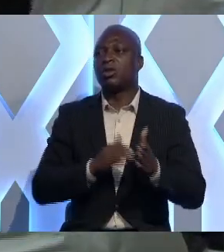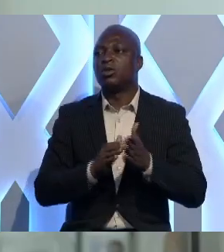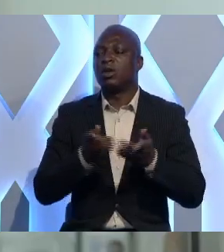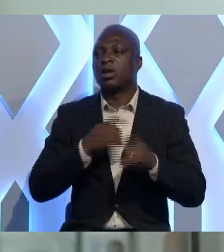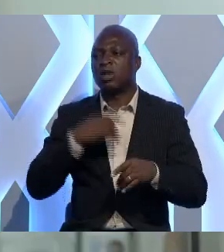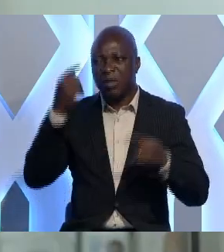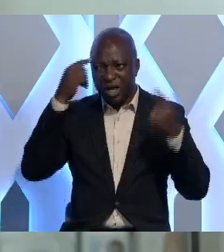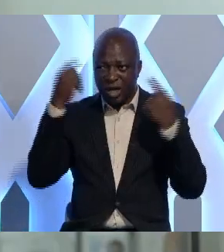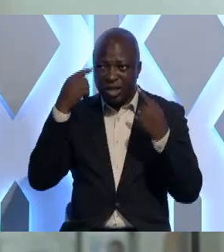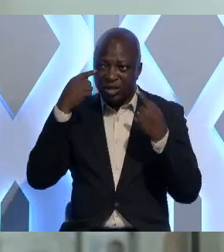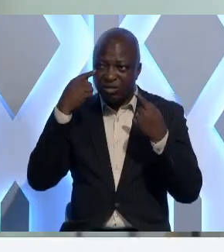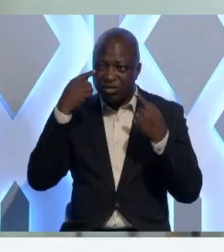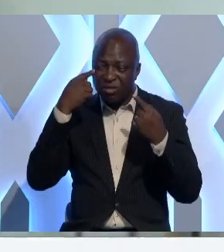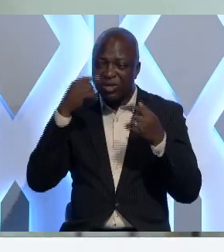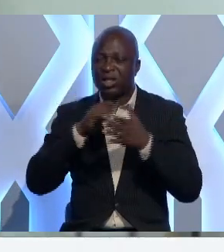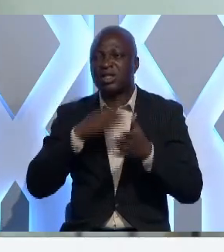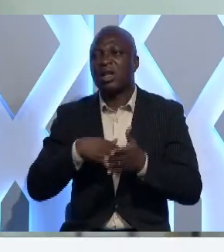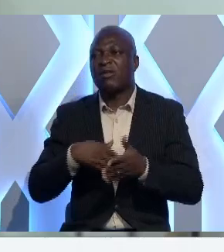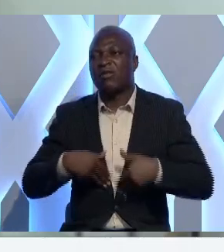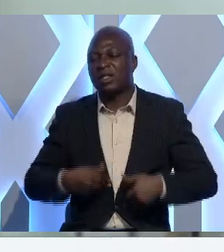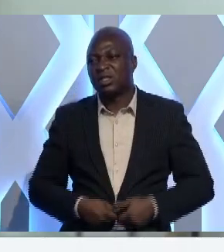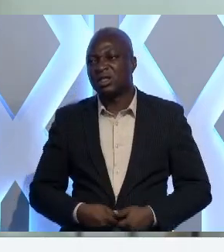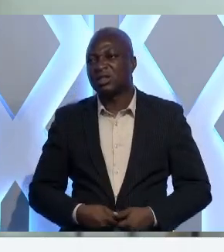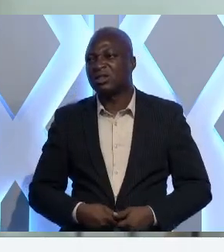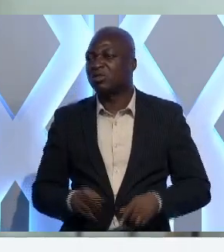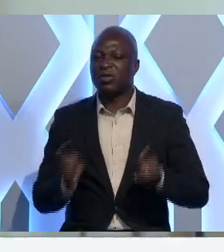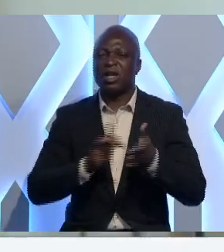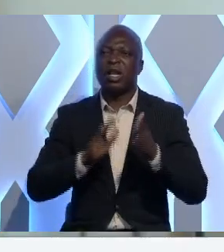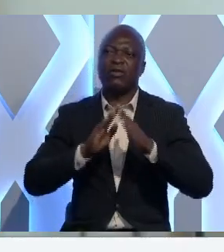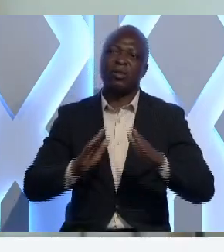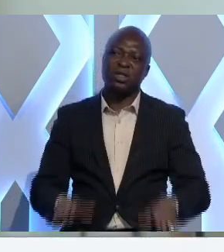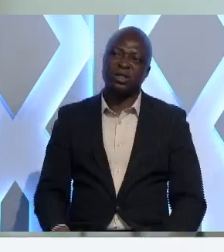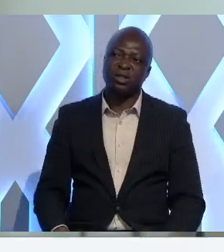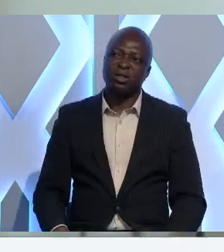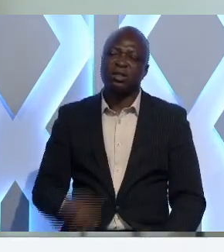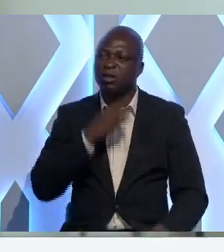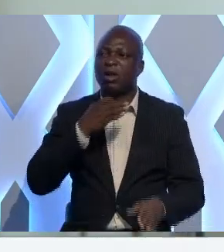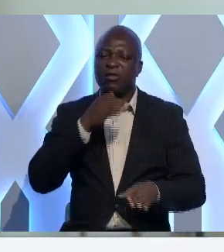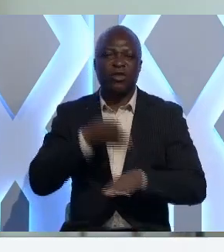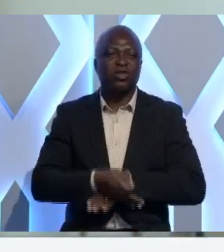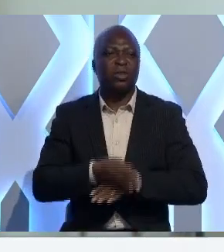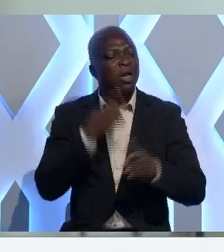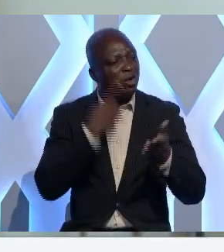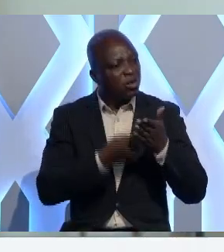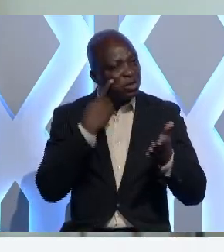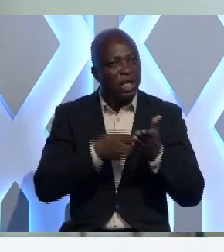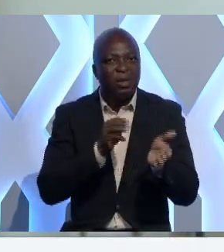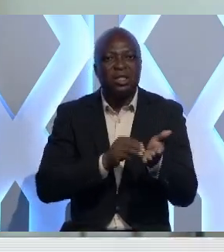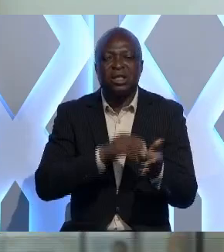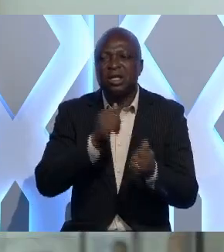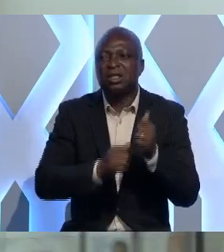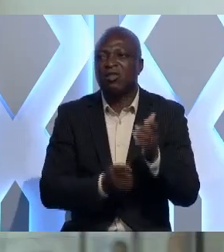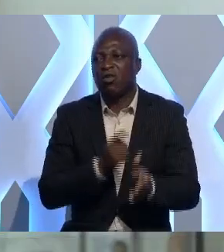tu as mal à la tête, c'est la fatigue intense, tu peux venir à la pharmacie. Donc, ce n pas forcément que de consulter un médecin à chaque fois